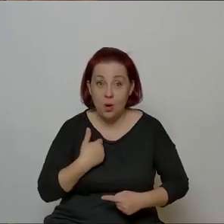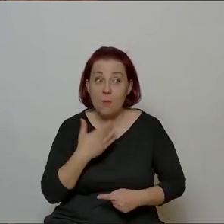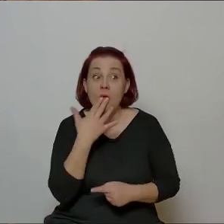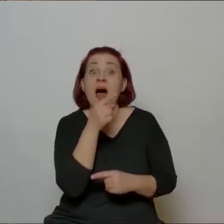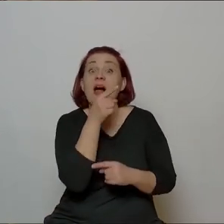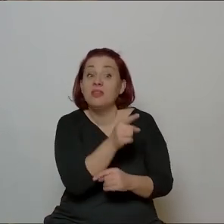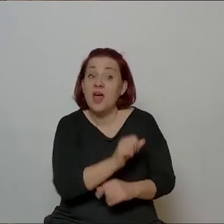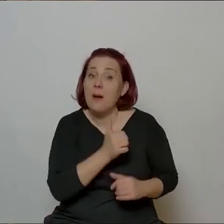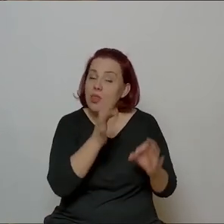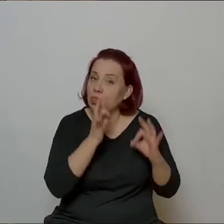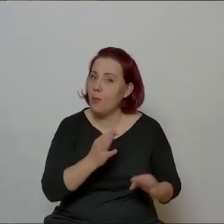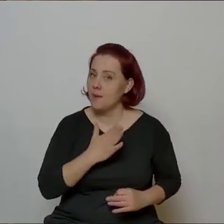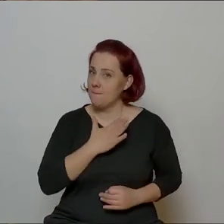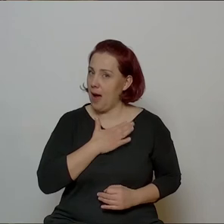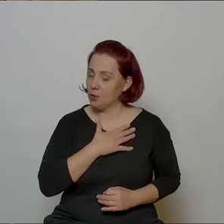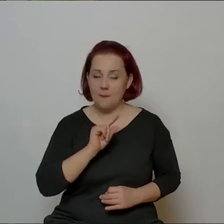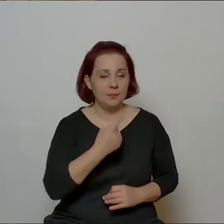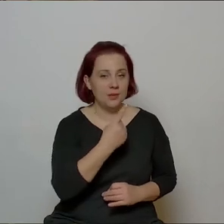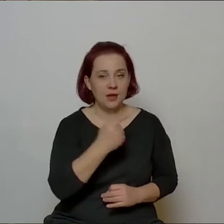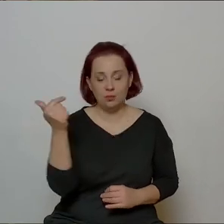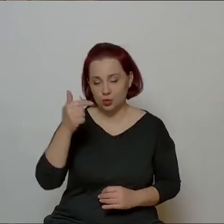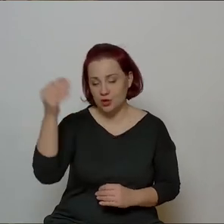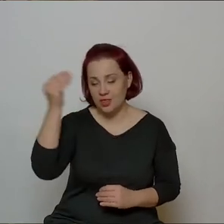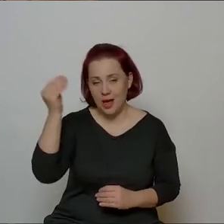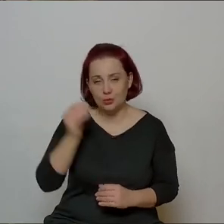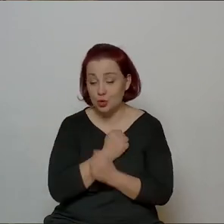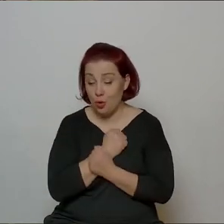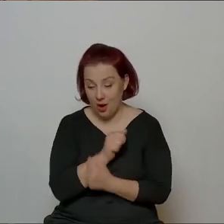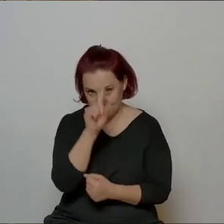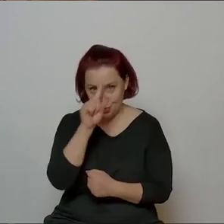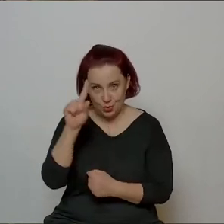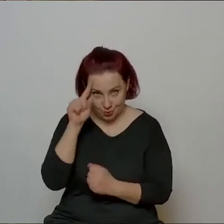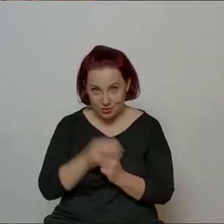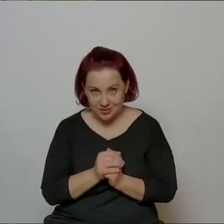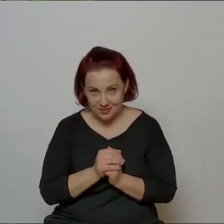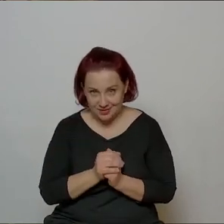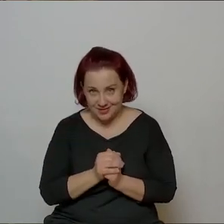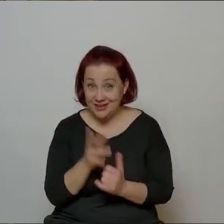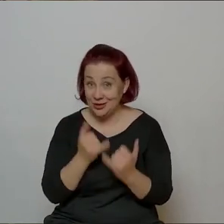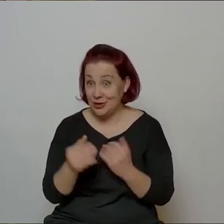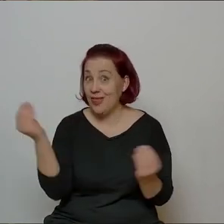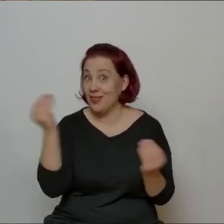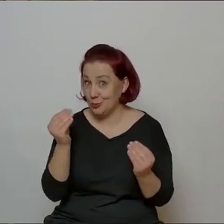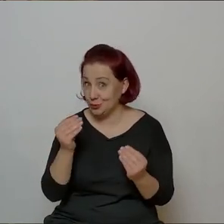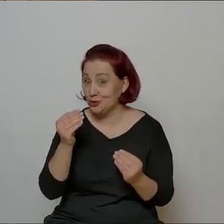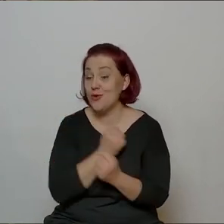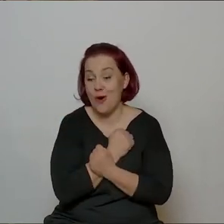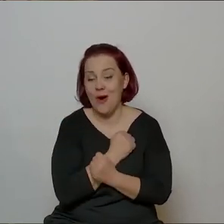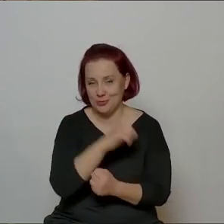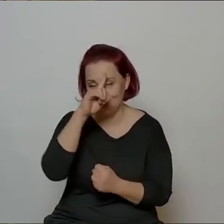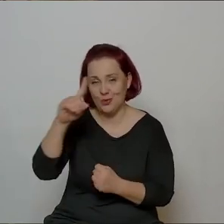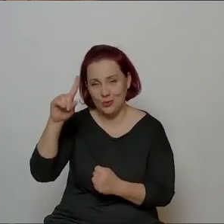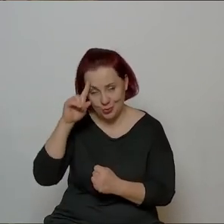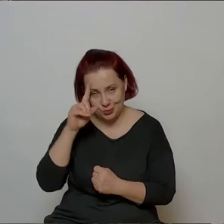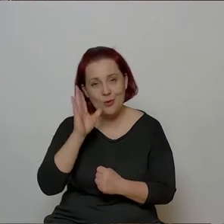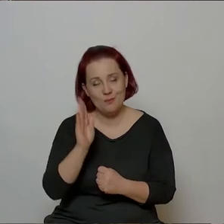patriotą, to najpierw naucz się kochać ludzi. Jak nauczysz się kochać ludzi, będziesz dobrym patriotą, będziesz mógł wiele dla swojego narodu